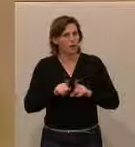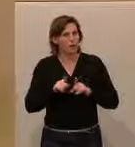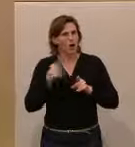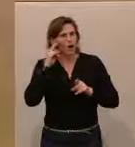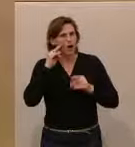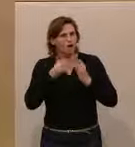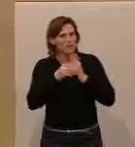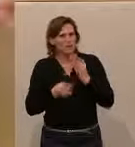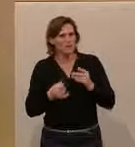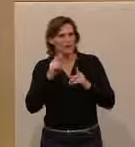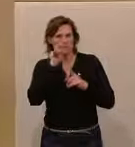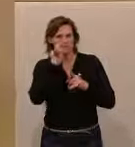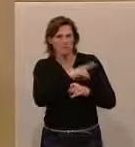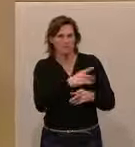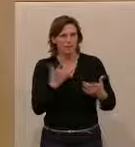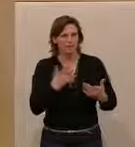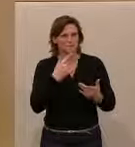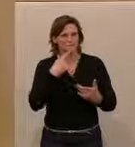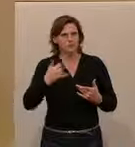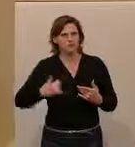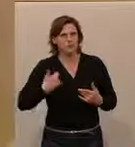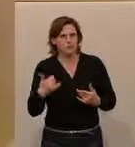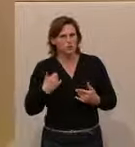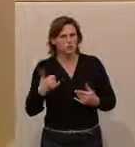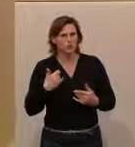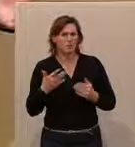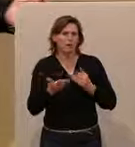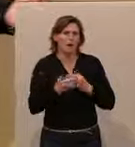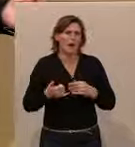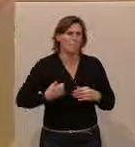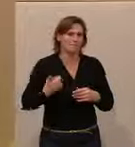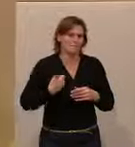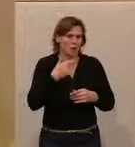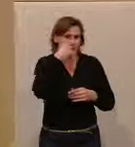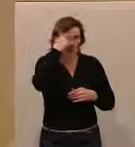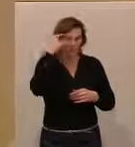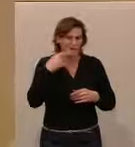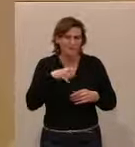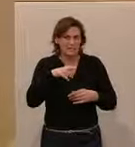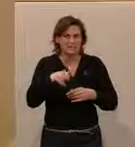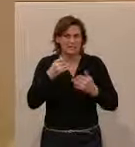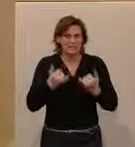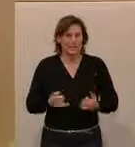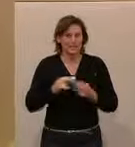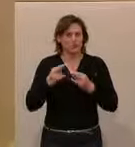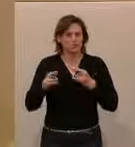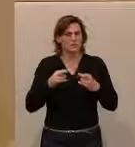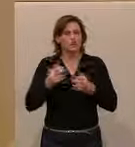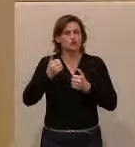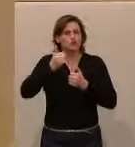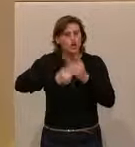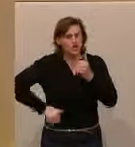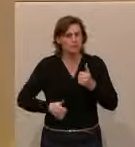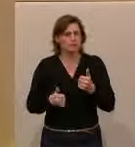Aber wo haben Sie dann versagt? Sie reden vor den Jugendlichen, die armen Jugendlichen. Bitte, diese Bundesregierung hat das strengste